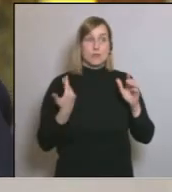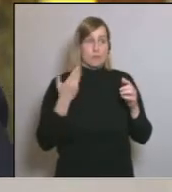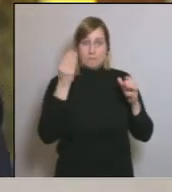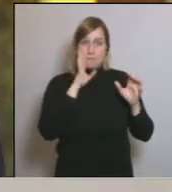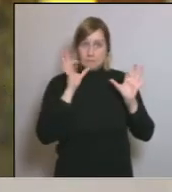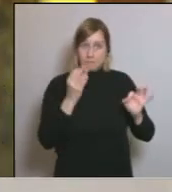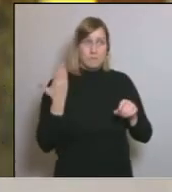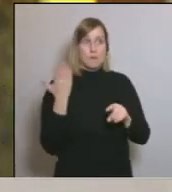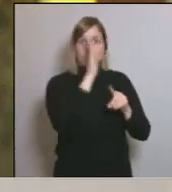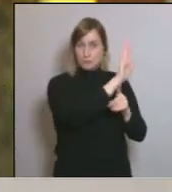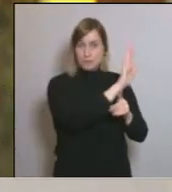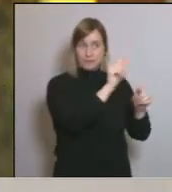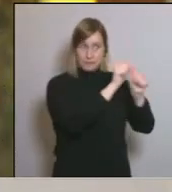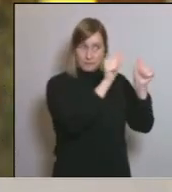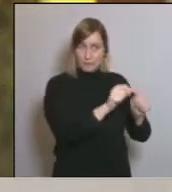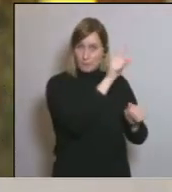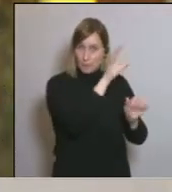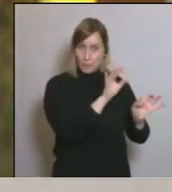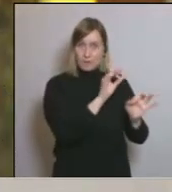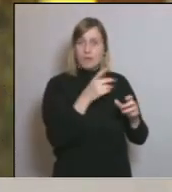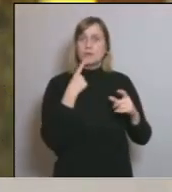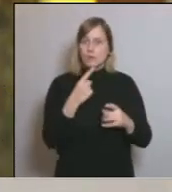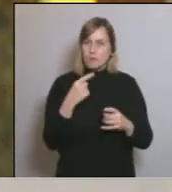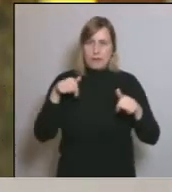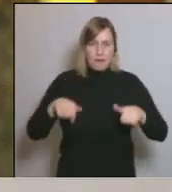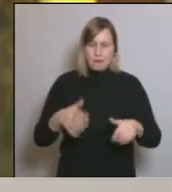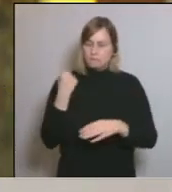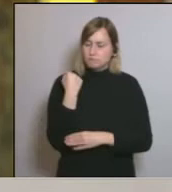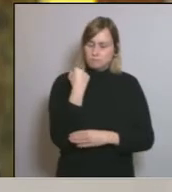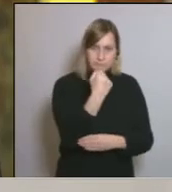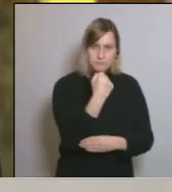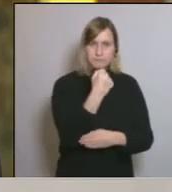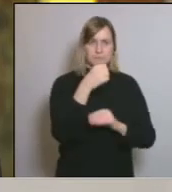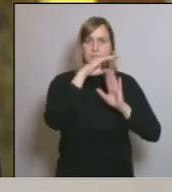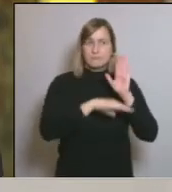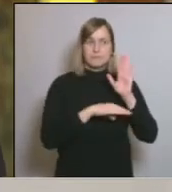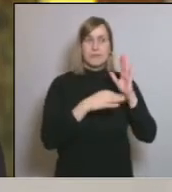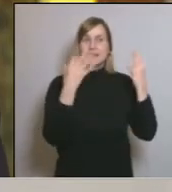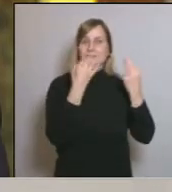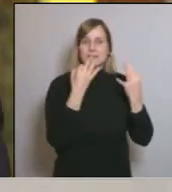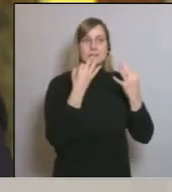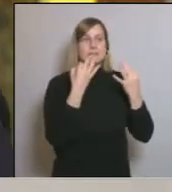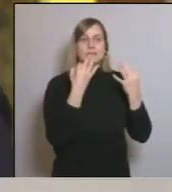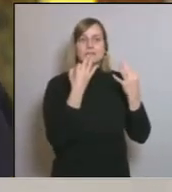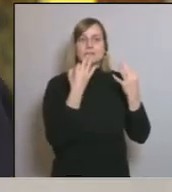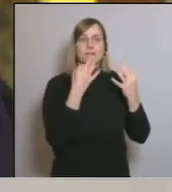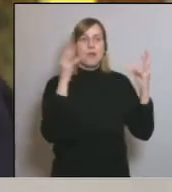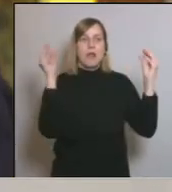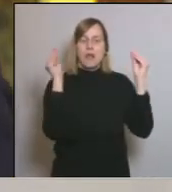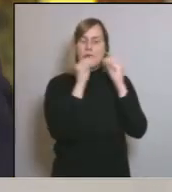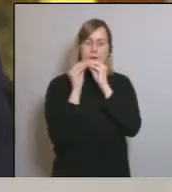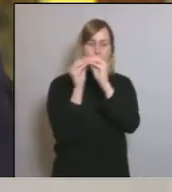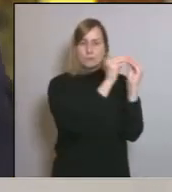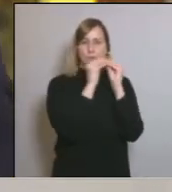i amb aquests termes i ens tindran a nosaltres acompanyant-les necessiten d'un gran acord de